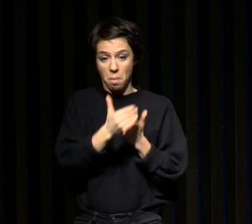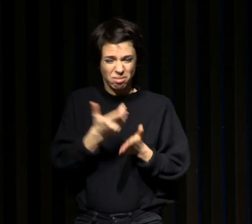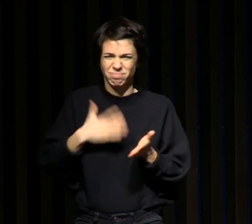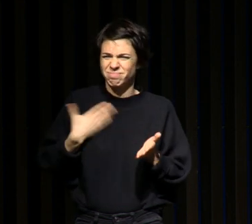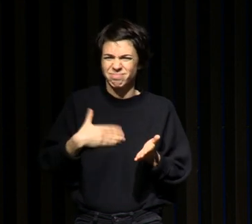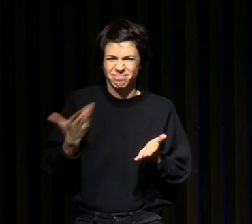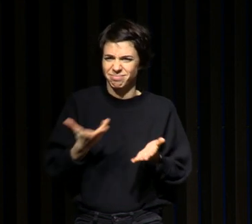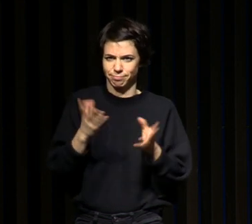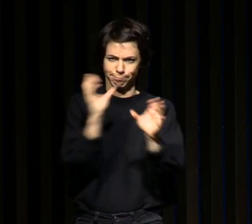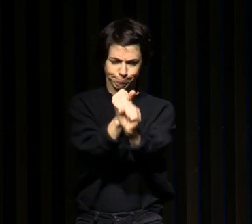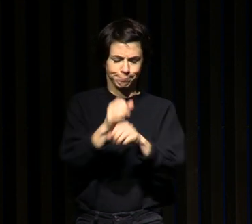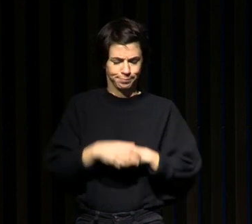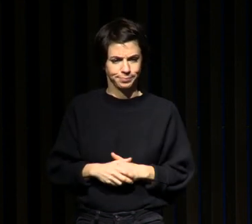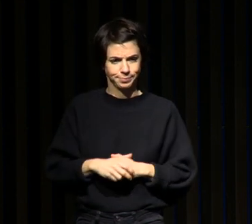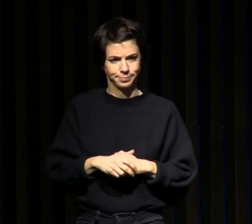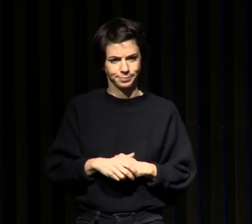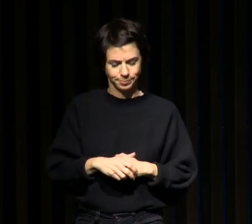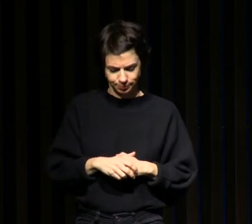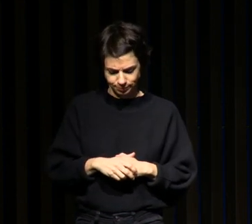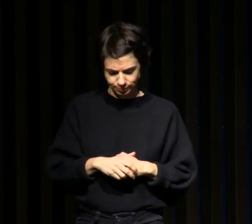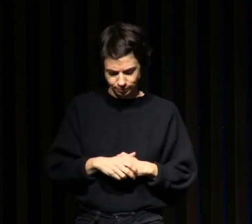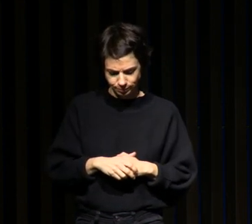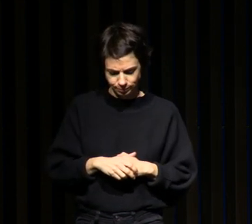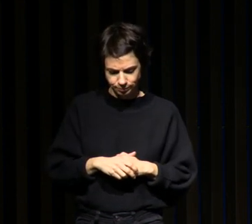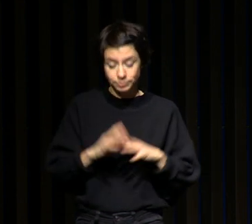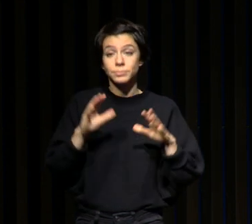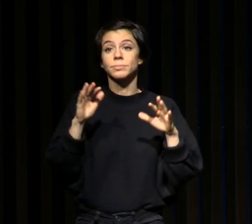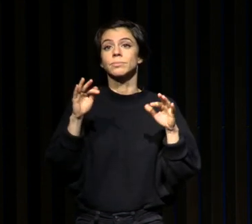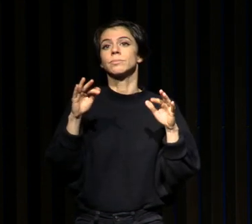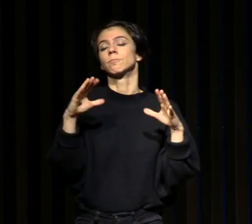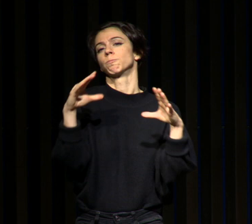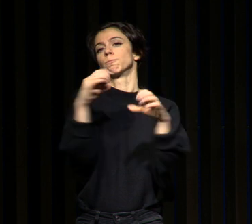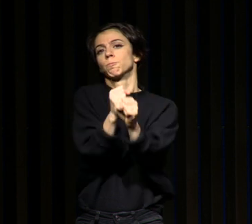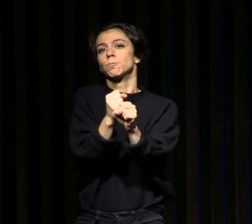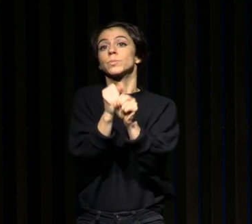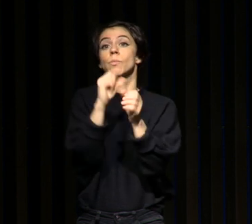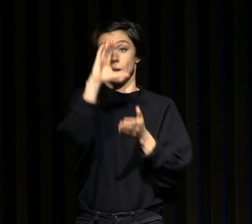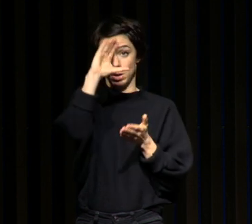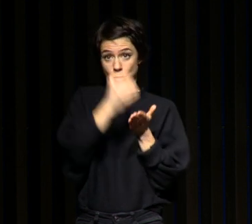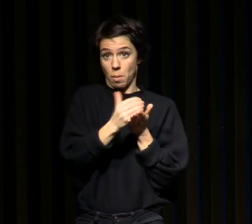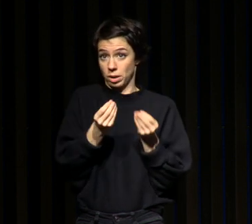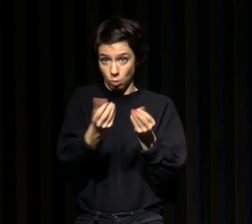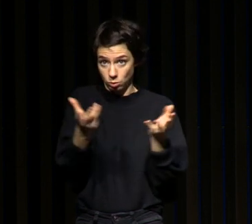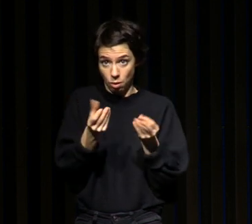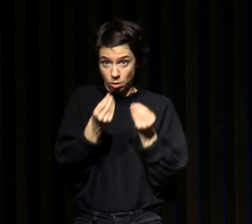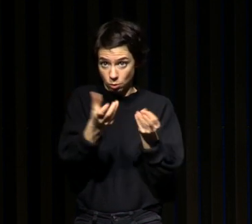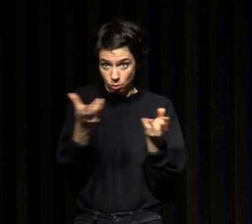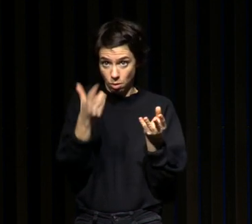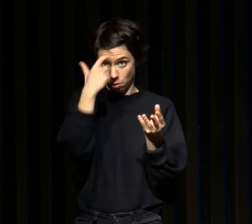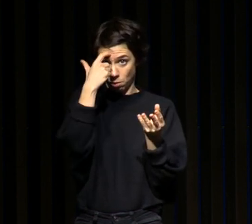Mais schématiquement, on peut dire que le sommeil, ça permet en priorité d'apprendre et de renforcer ses performances mentales.